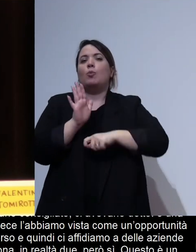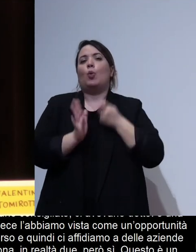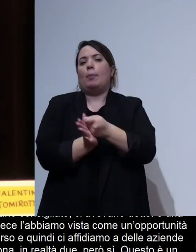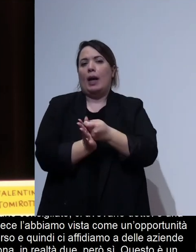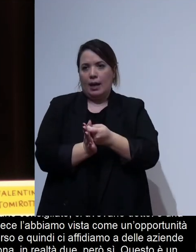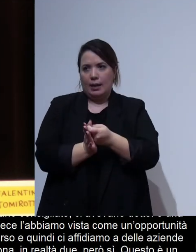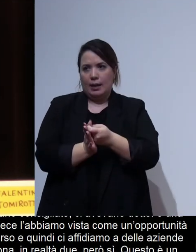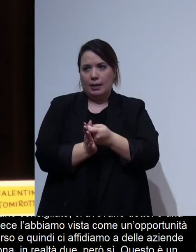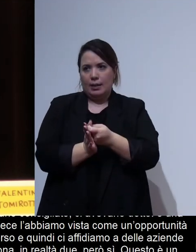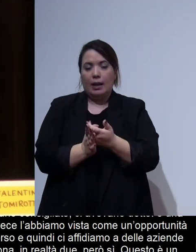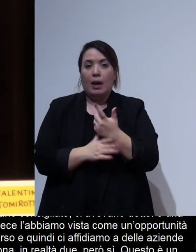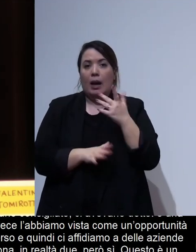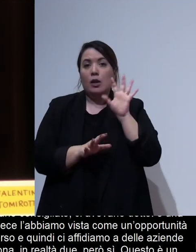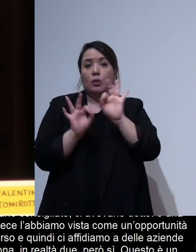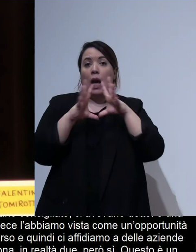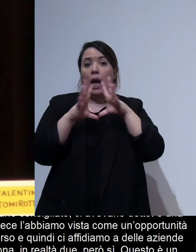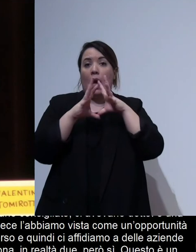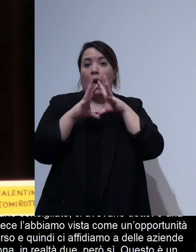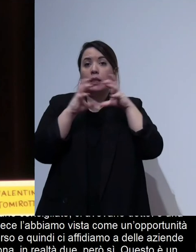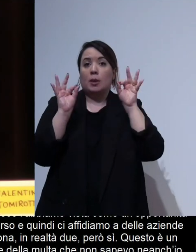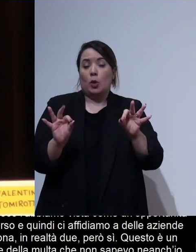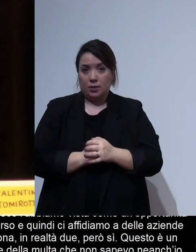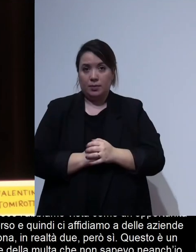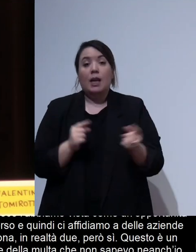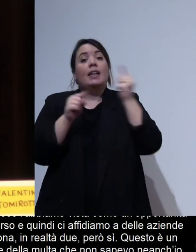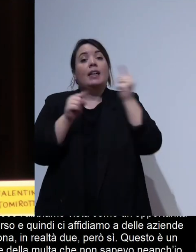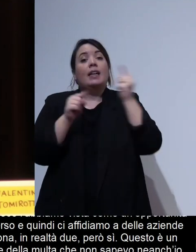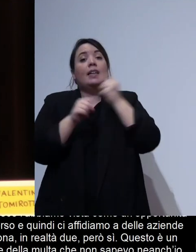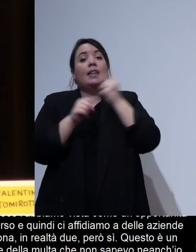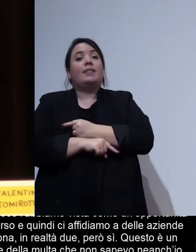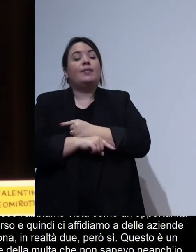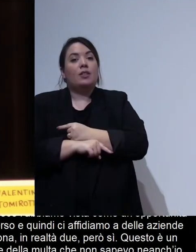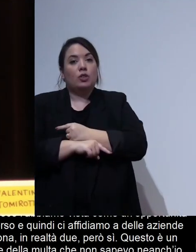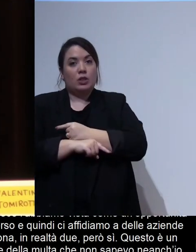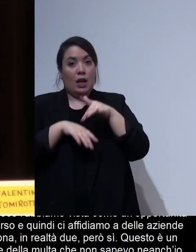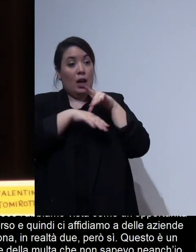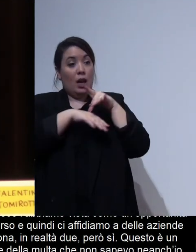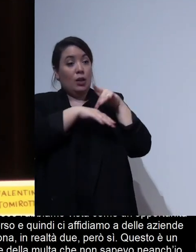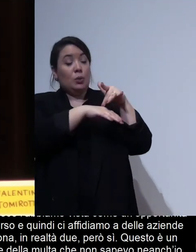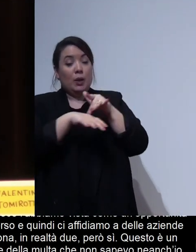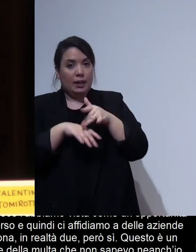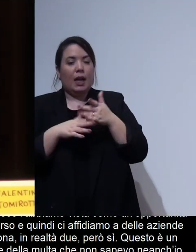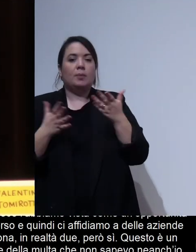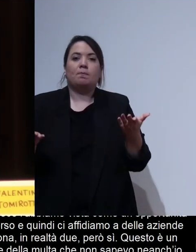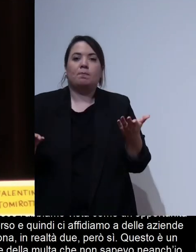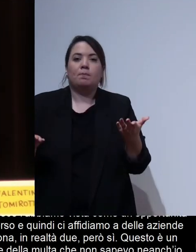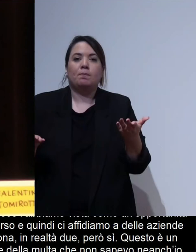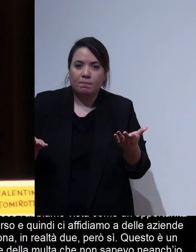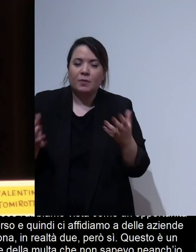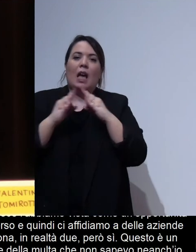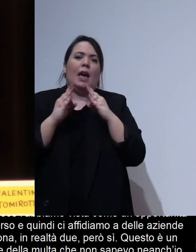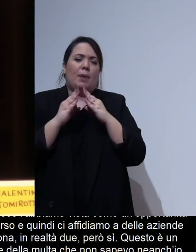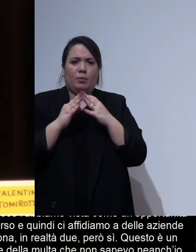è una pessima pratica e invece per quanto riguarda le indicazioni sulla guida intanto volevo dirvi che su Airbnb ci sono